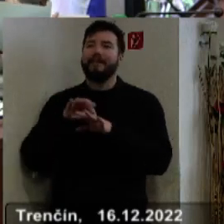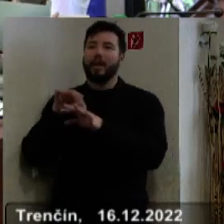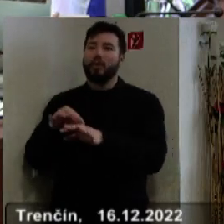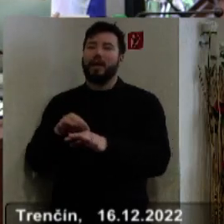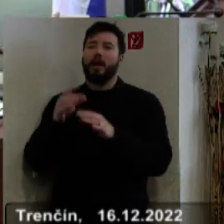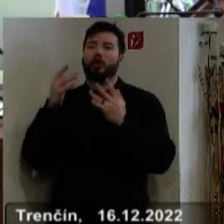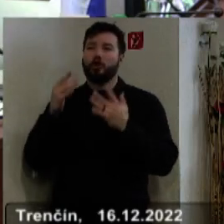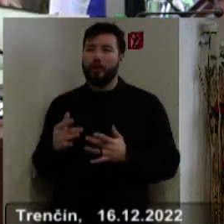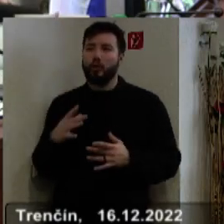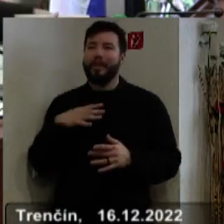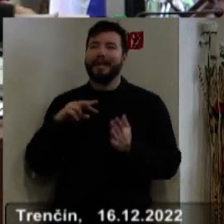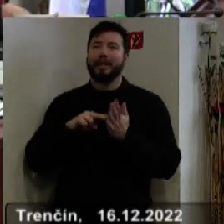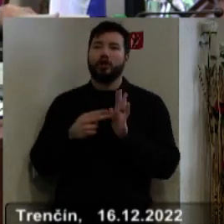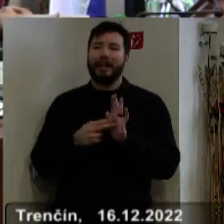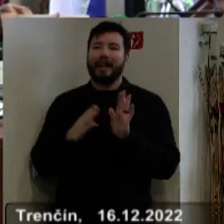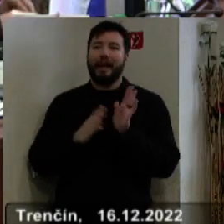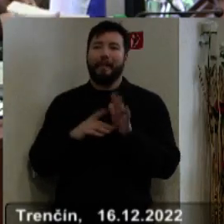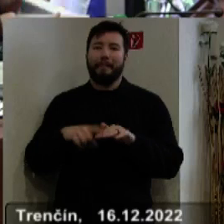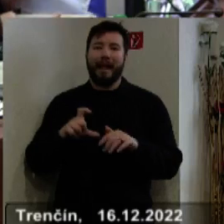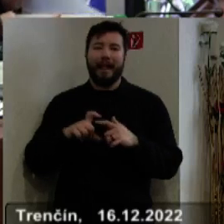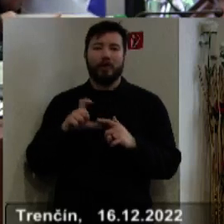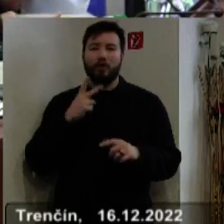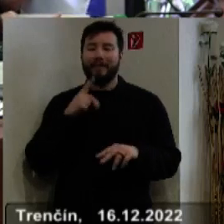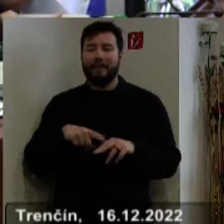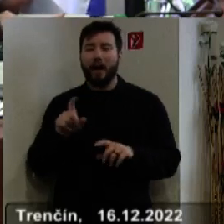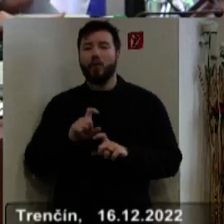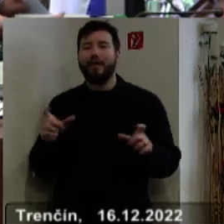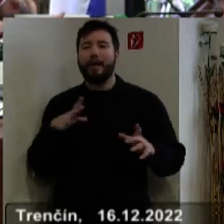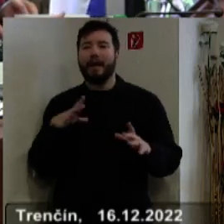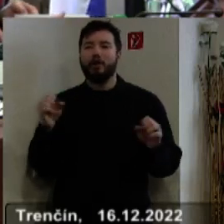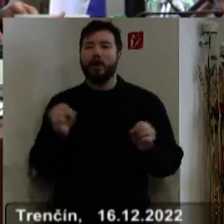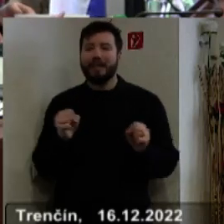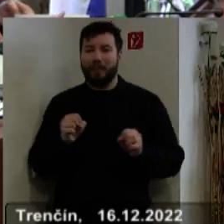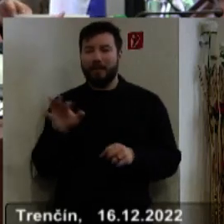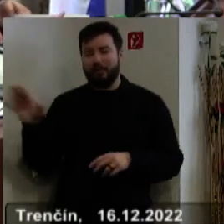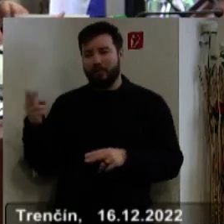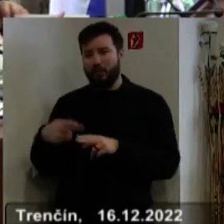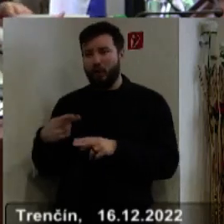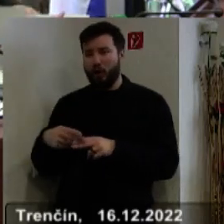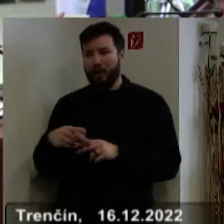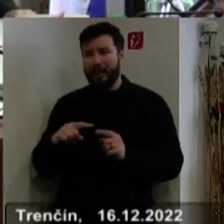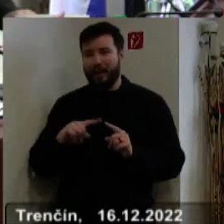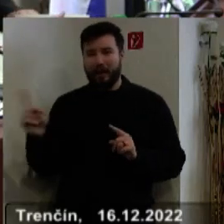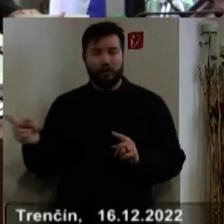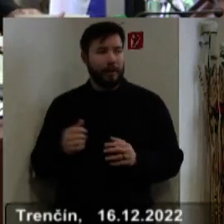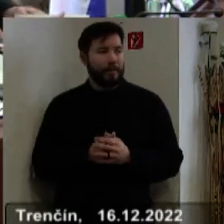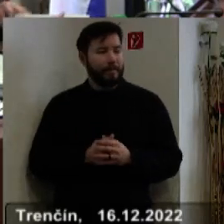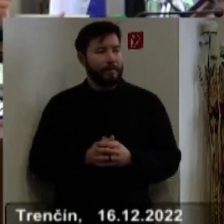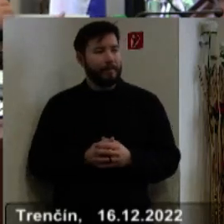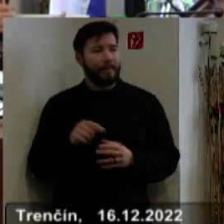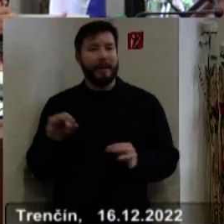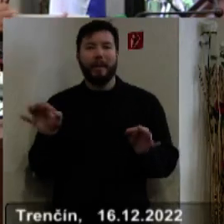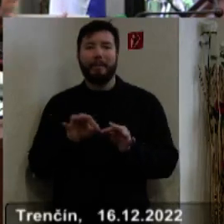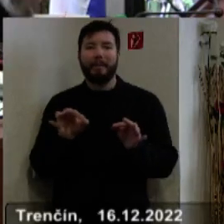uštovníctva pani inžinérka Malecová za pani Ozimovú, ktorá je už dlhšie, dlhšie chora. Tá príprava toho